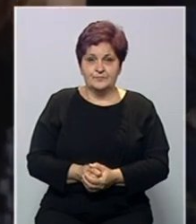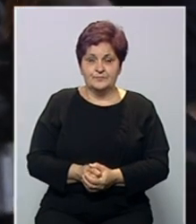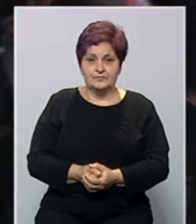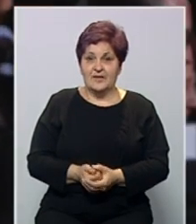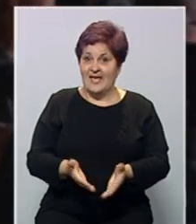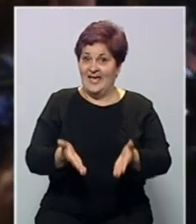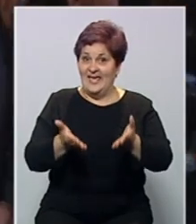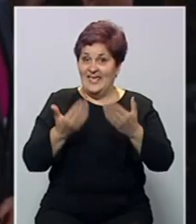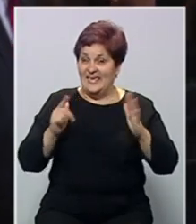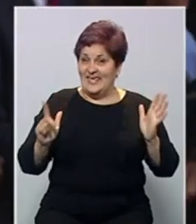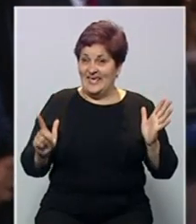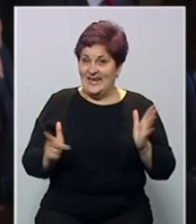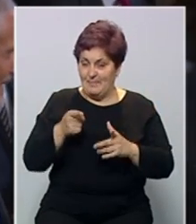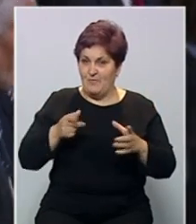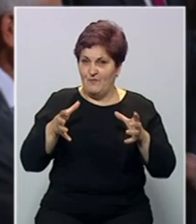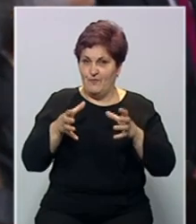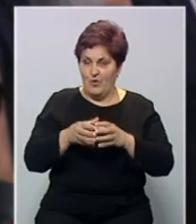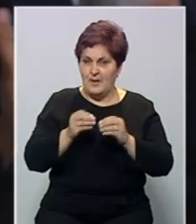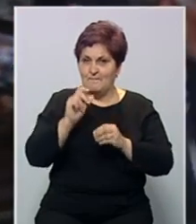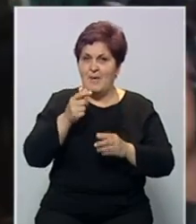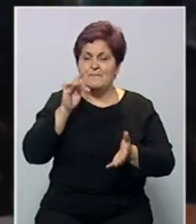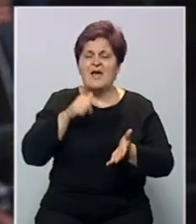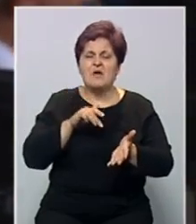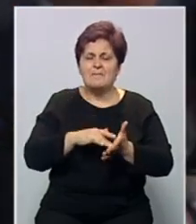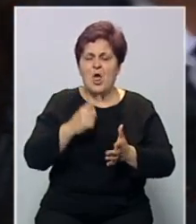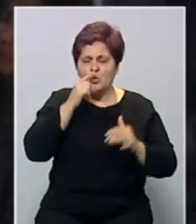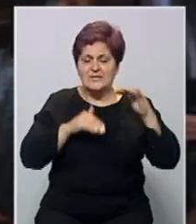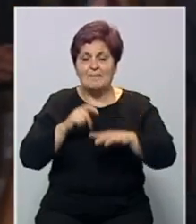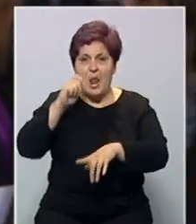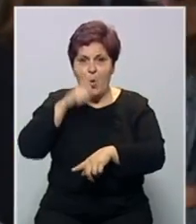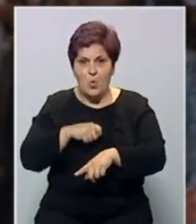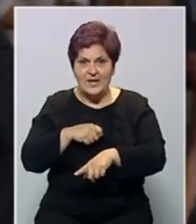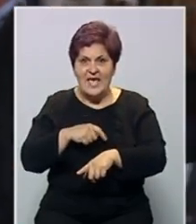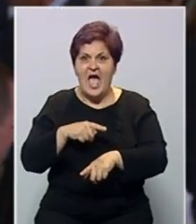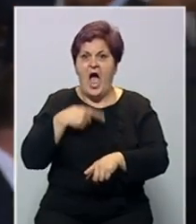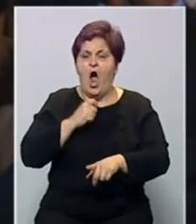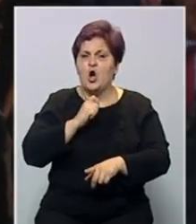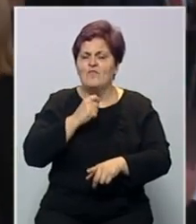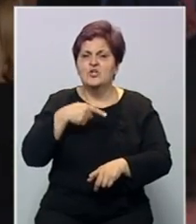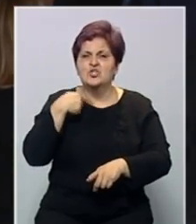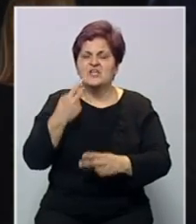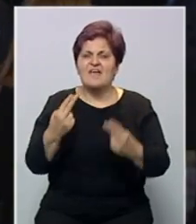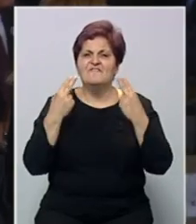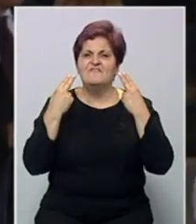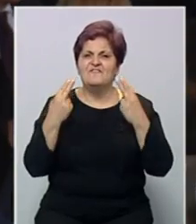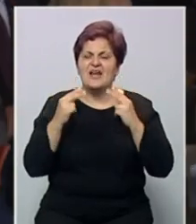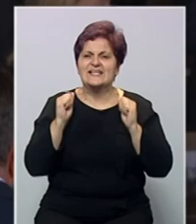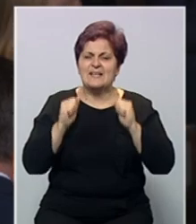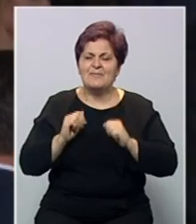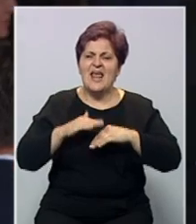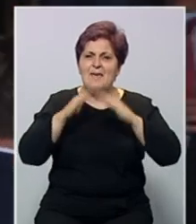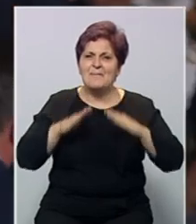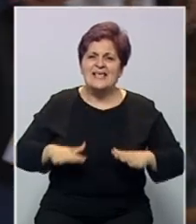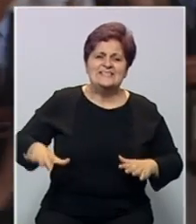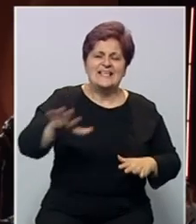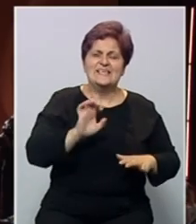Iako je na 17. strateškom forumu na Bledu u prvom planu ruska invazija na Ukrajinu, govornici su naglasili važnost stabilnosti Balkana